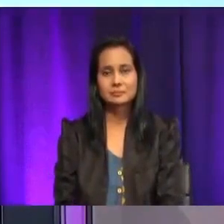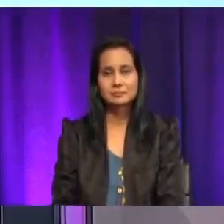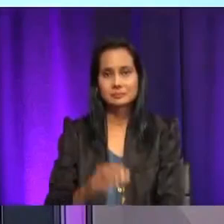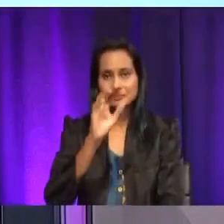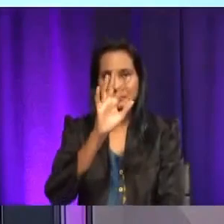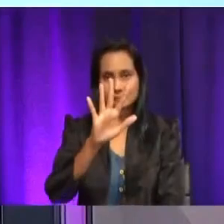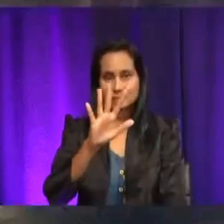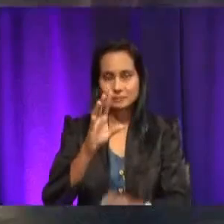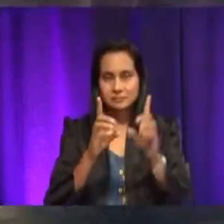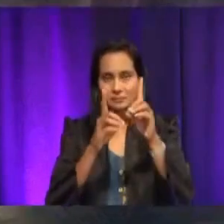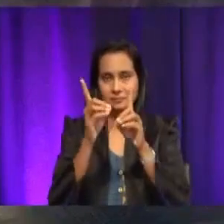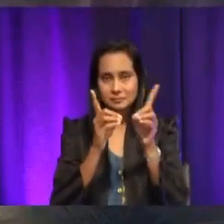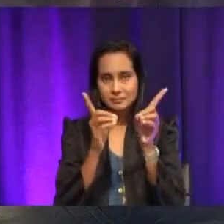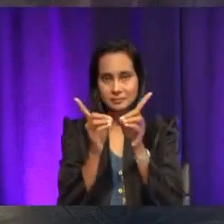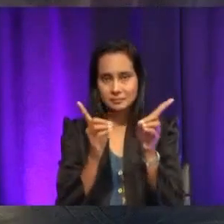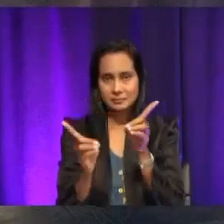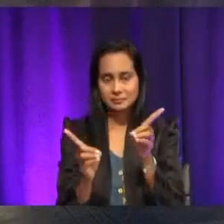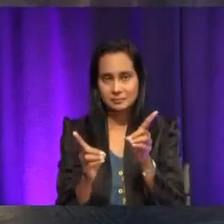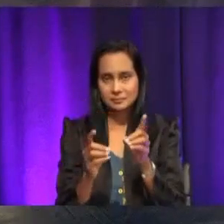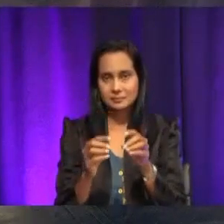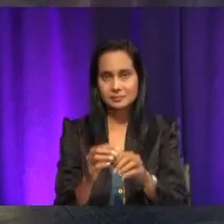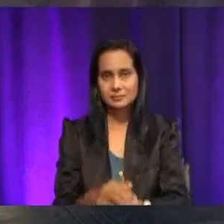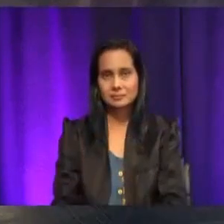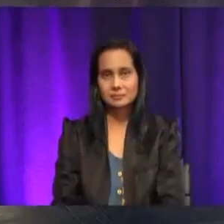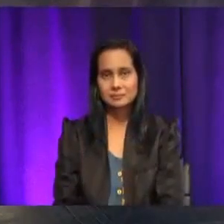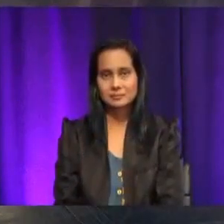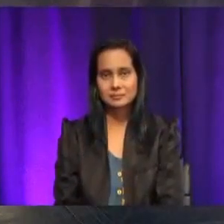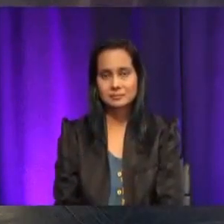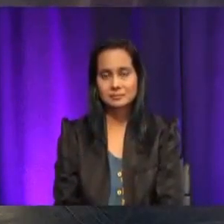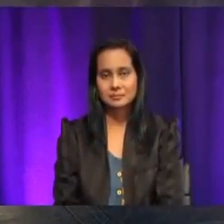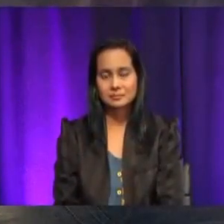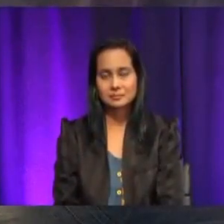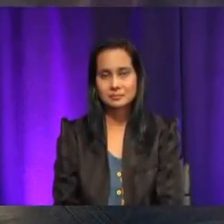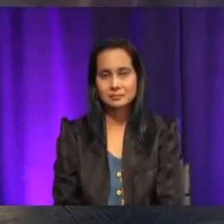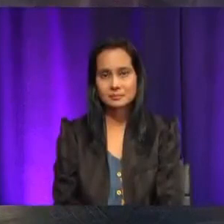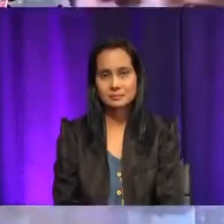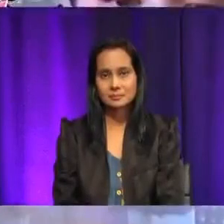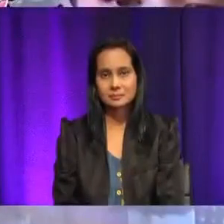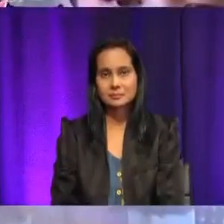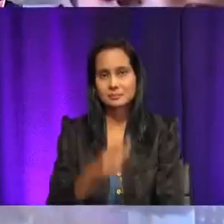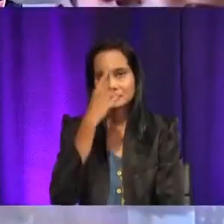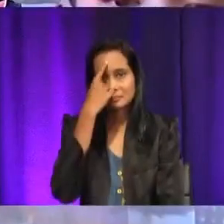bintang untuk dimasukkan ke dalam bakul kumpulan baju merah. Okey, satu,